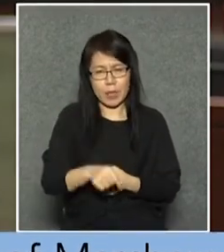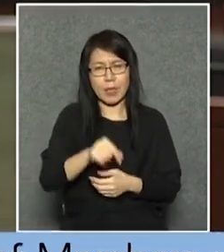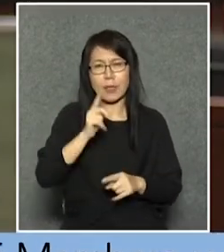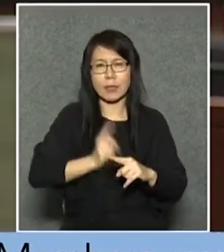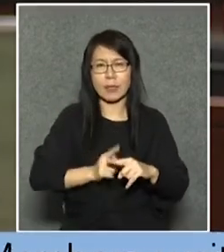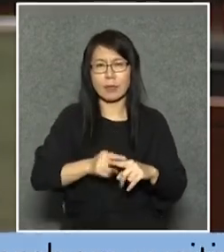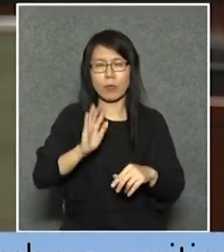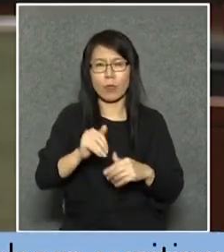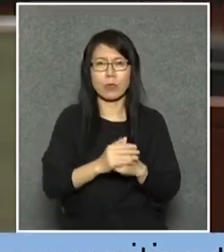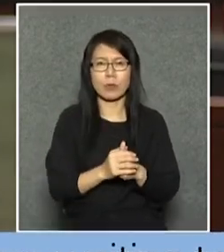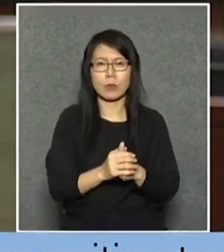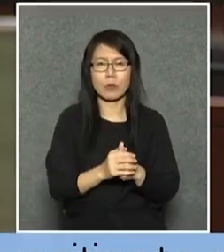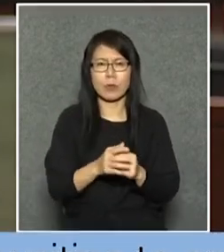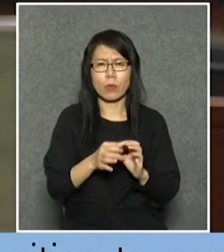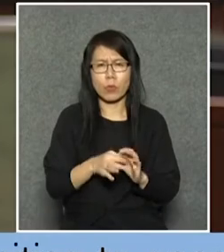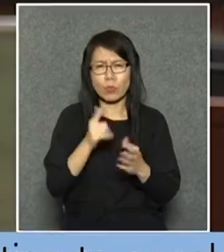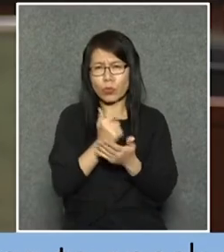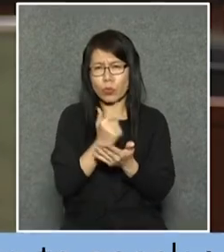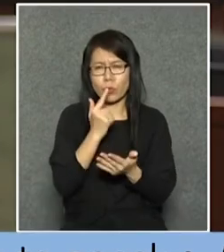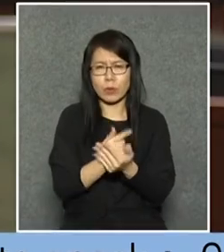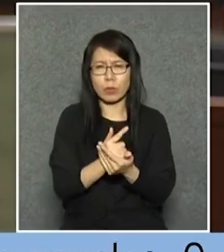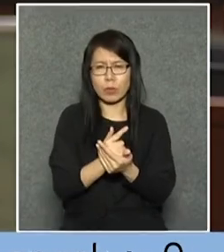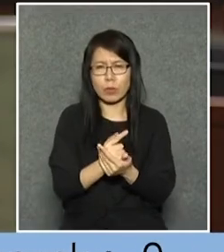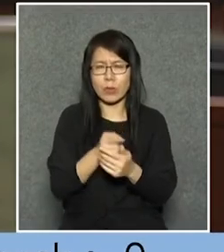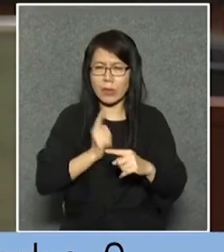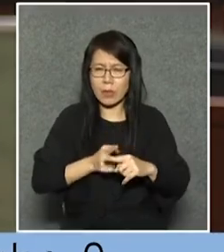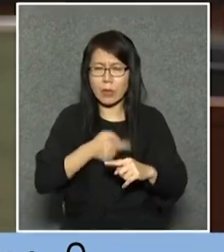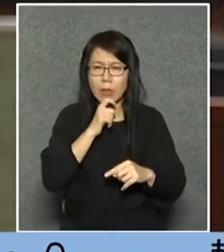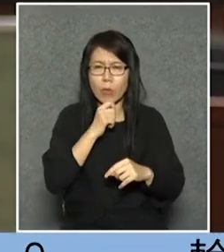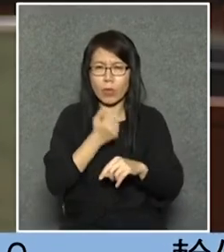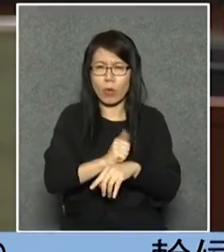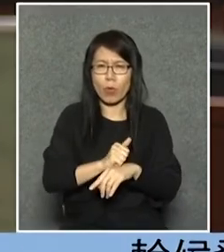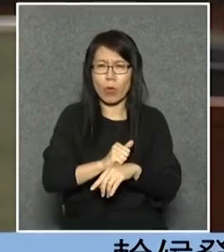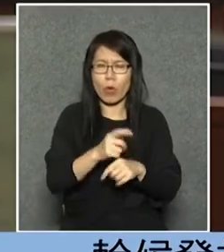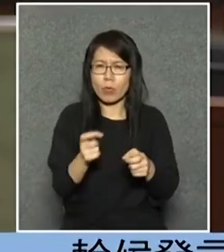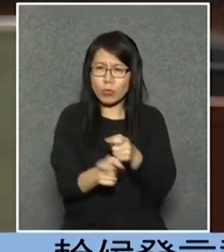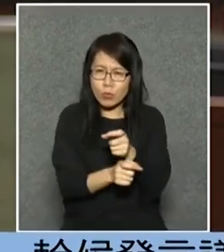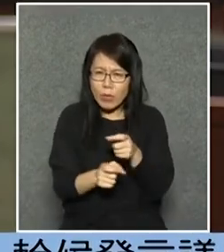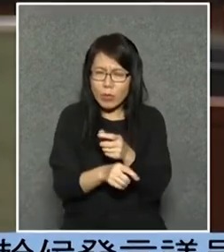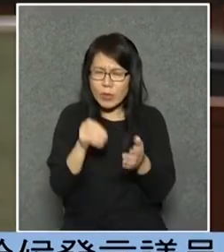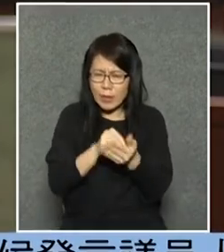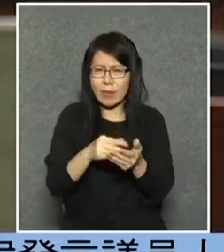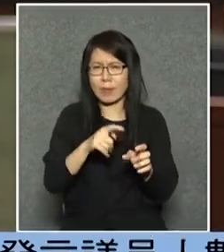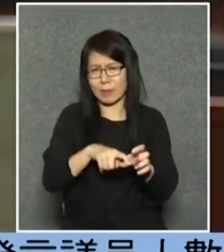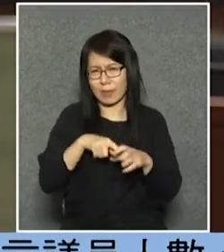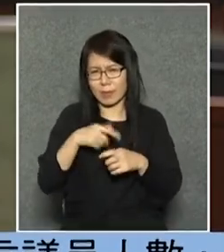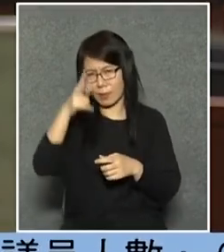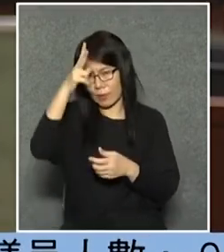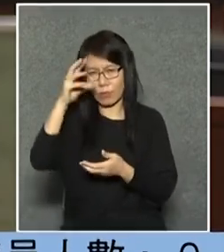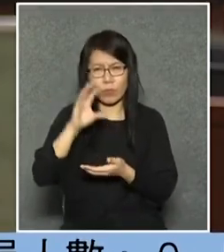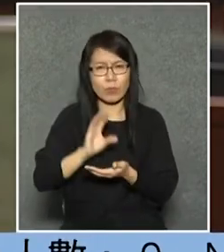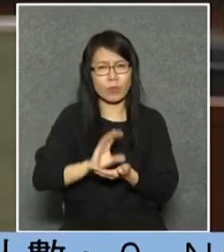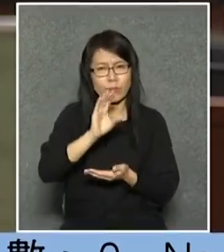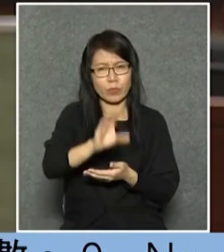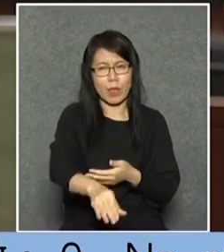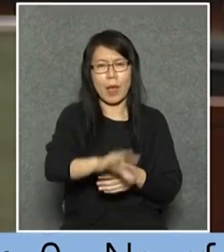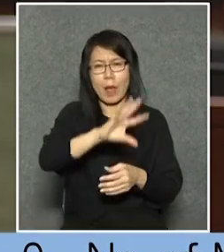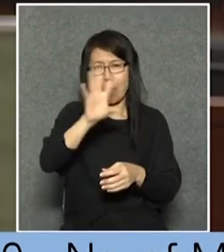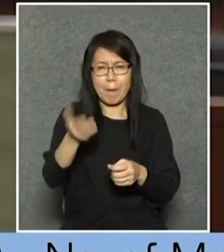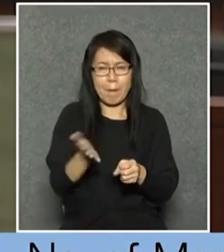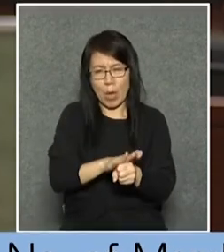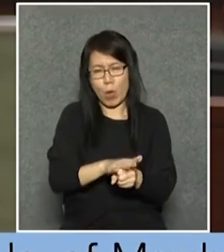這個就是關鍵就是我們好地地有一個做生意必定賺政府投資政府包底